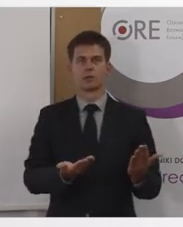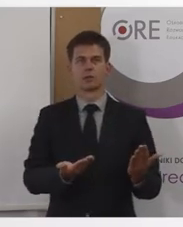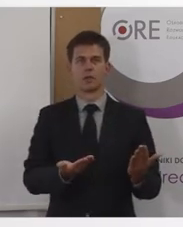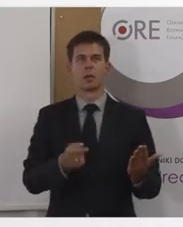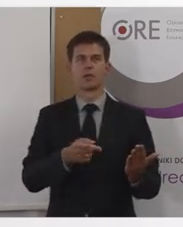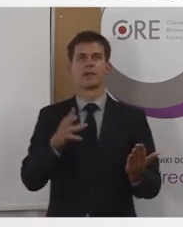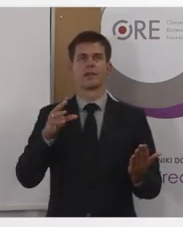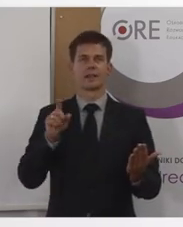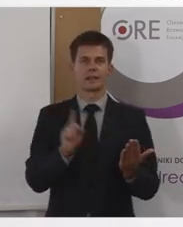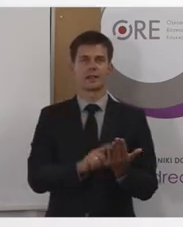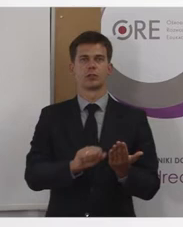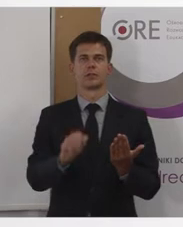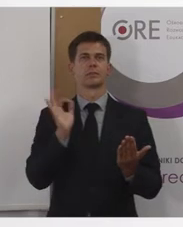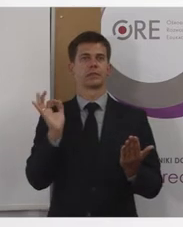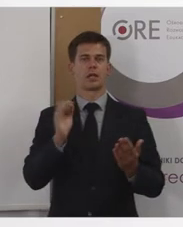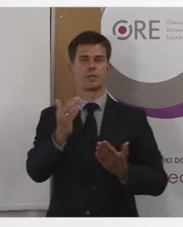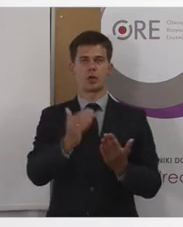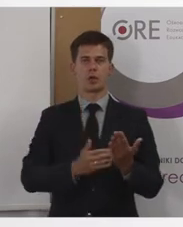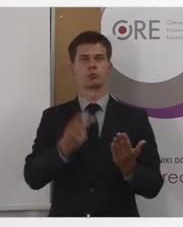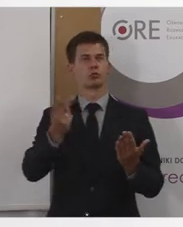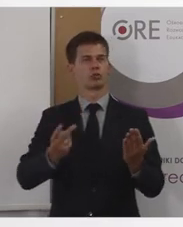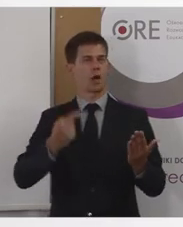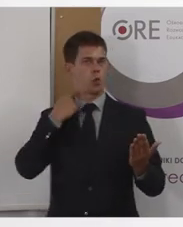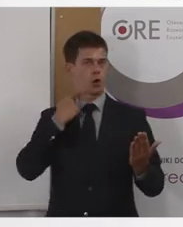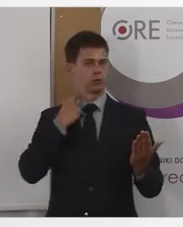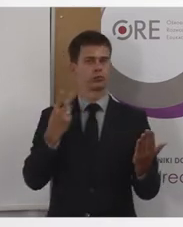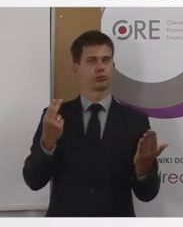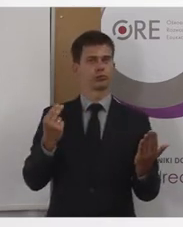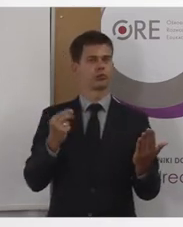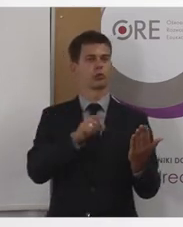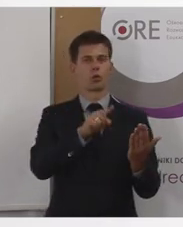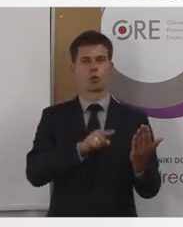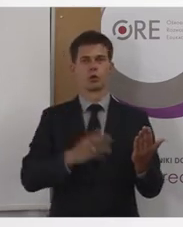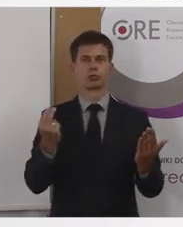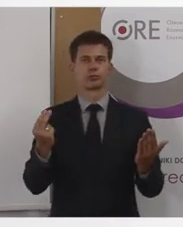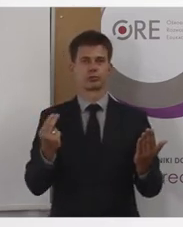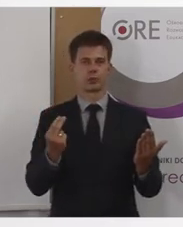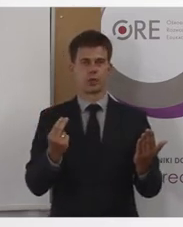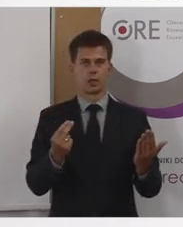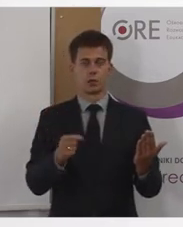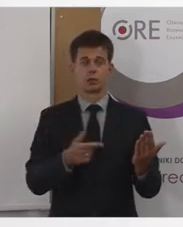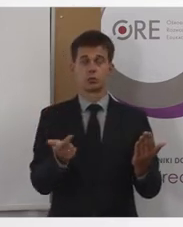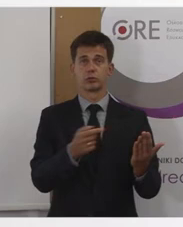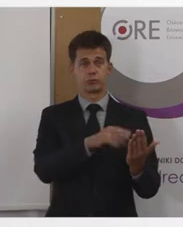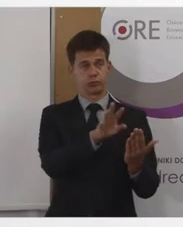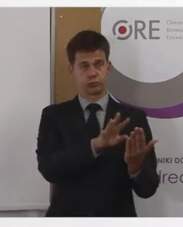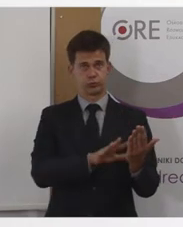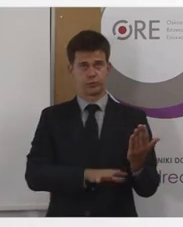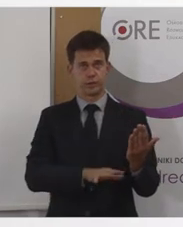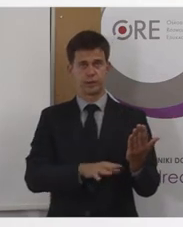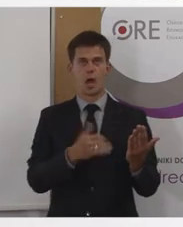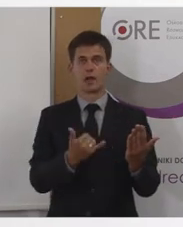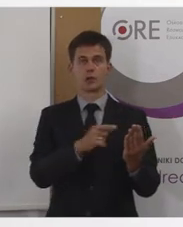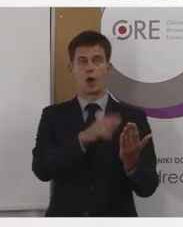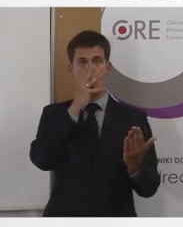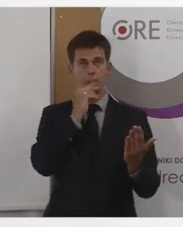specjalnego programu odczytu ekranu. Treści tekstowe, które są w e-podręczniku, bez problemu odczyta. Natomiast jeżeli napotka